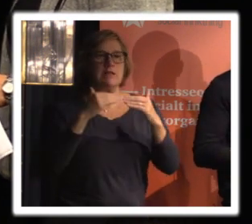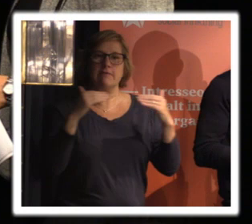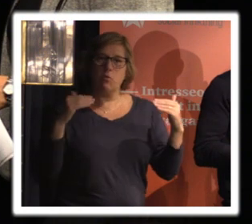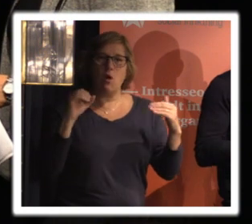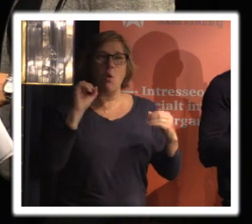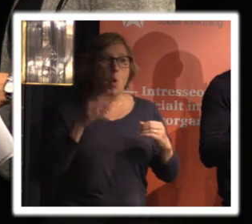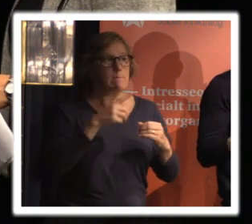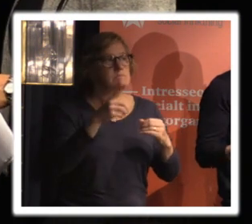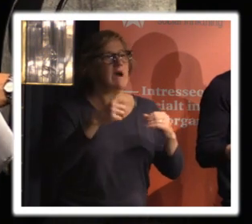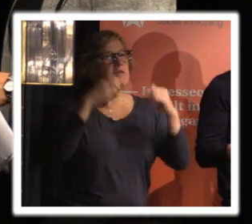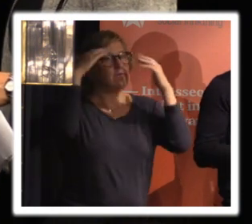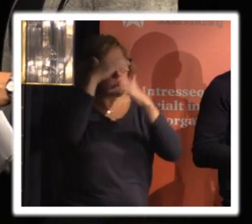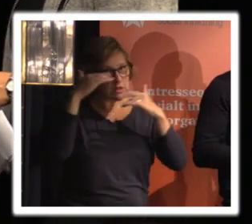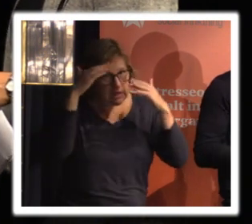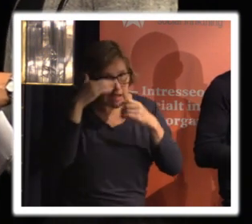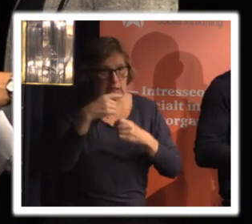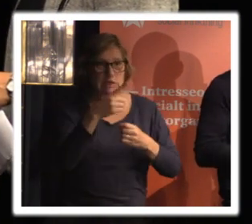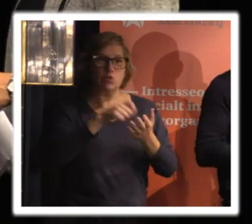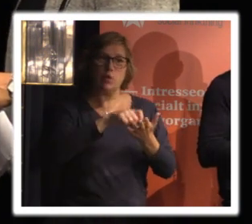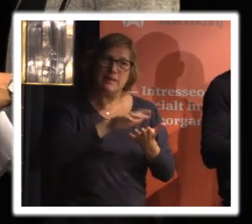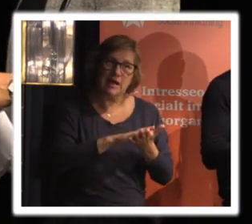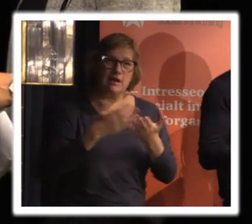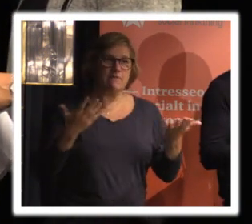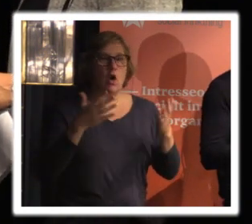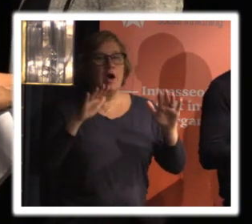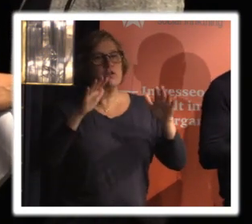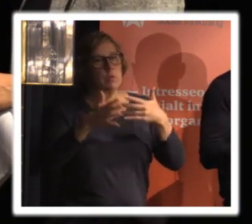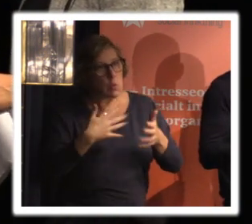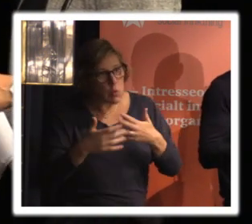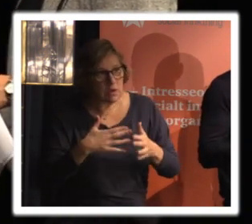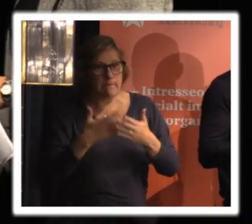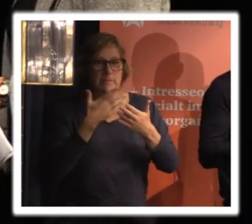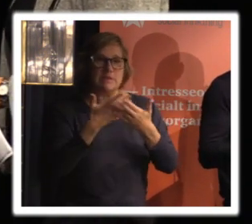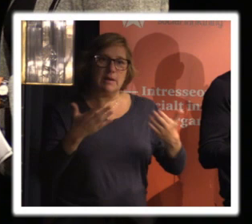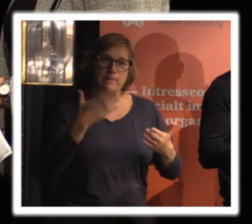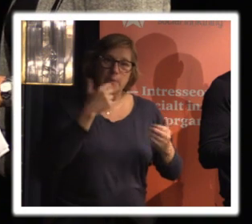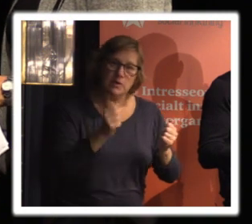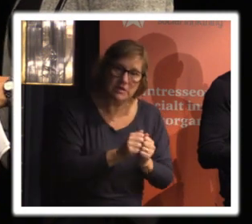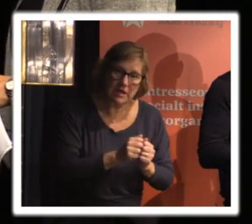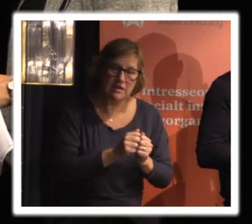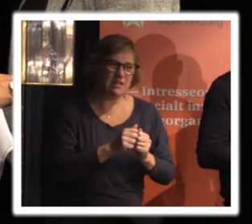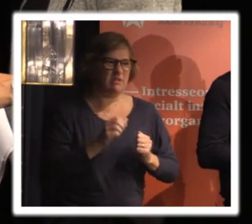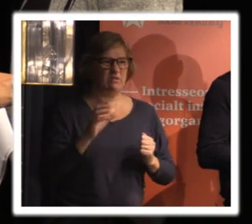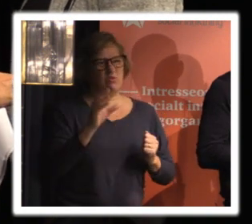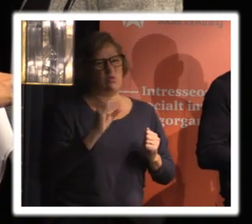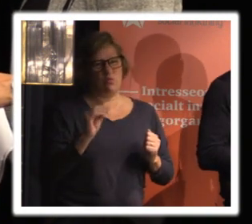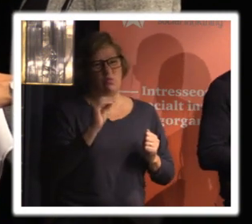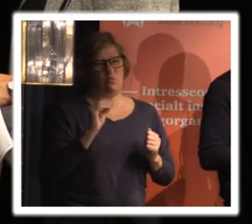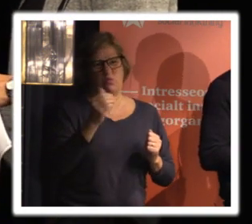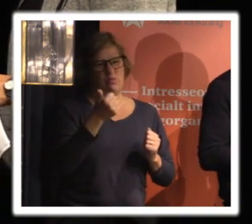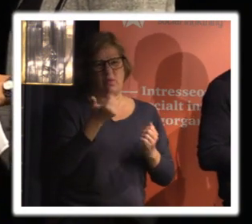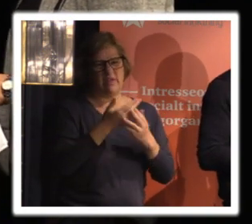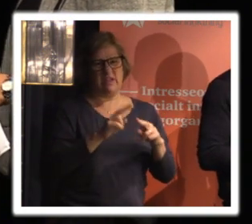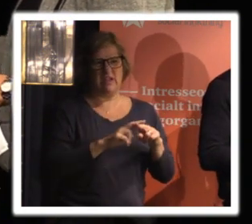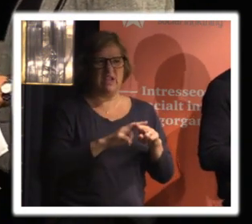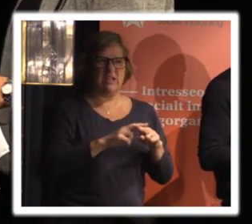till har man dokumenterat det man gjort och kan presentera det så så tror jag att man inte ska vara så orolig för de där